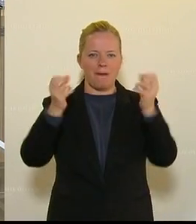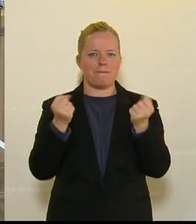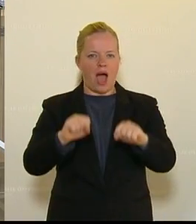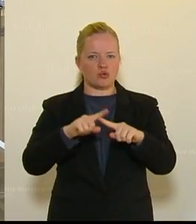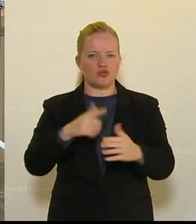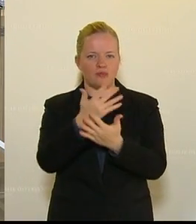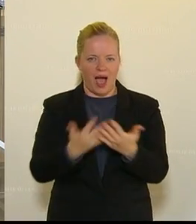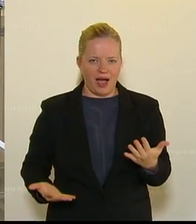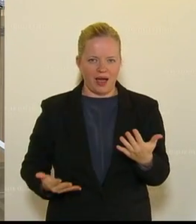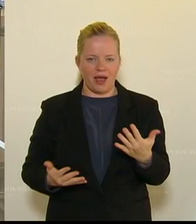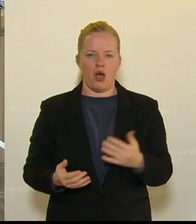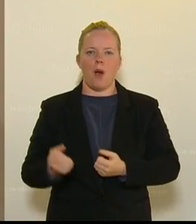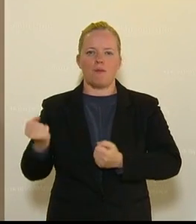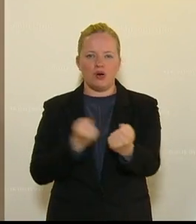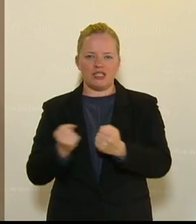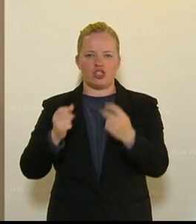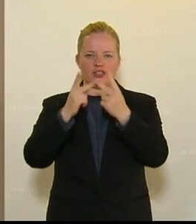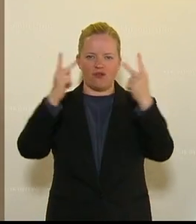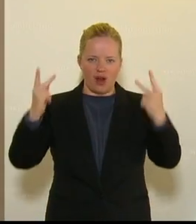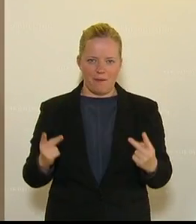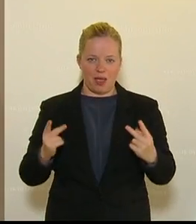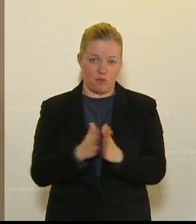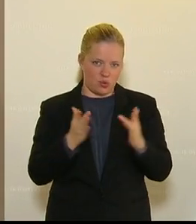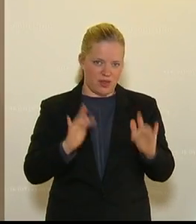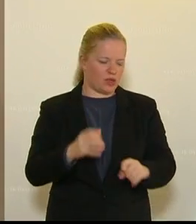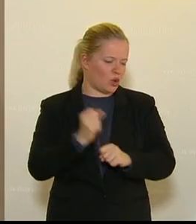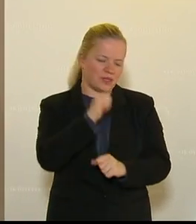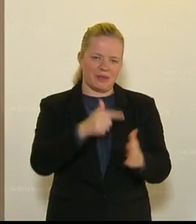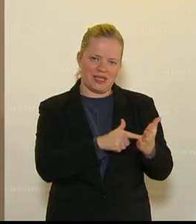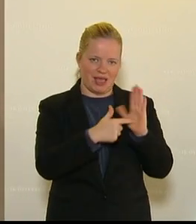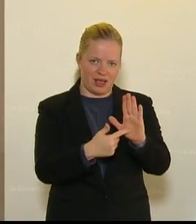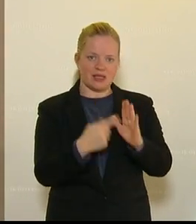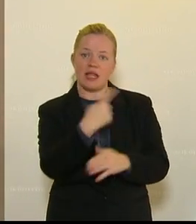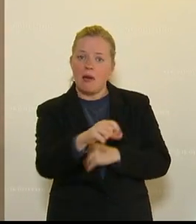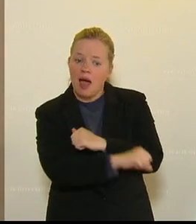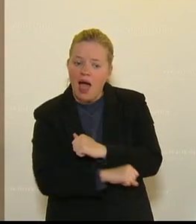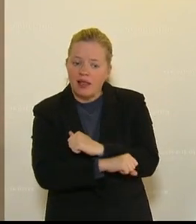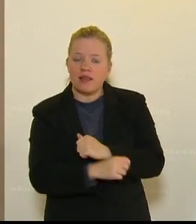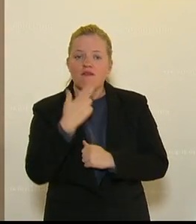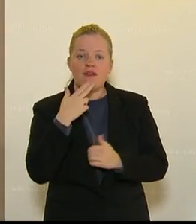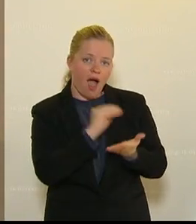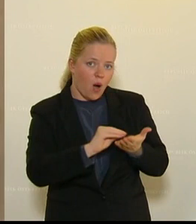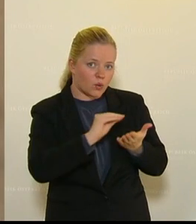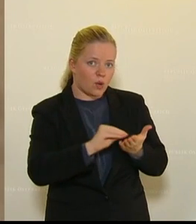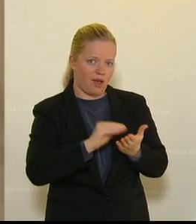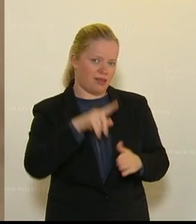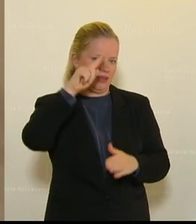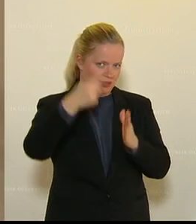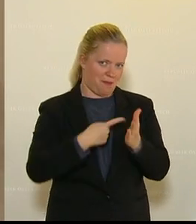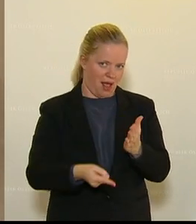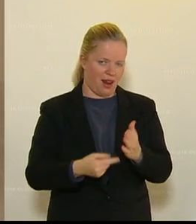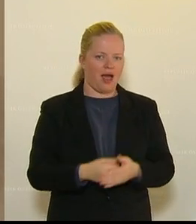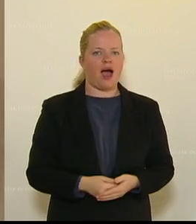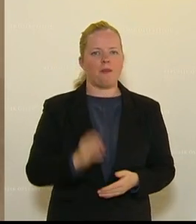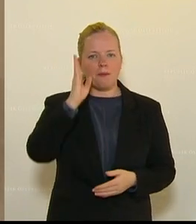ja, über politisches Framing etc. Ich zeige es jetzt trotzdem nicht her. Müssen Sie raten, von wem das ist. Vielleicht das nächste Mal. Aber in diesem